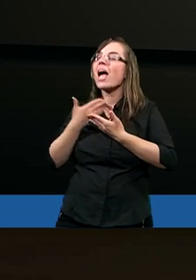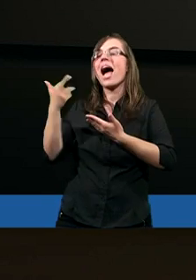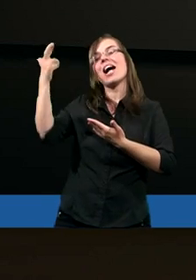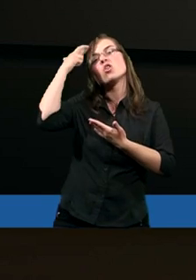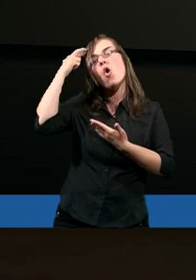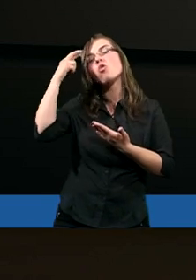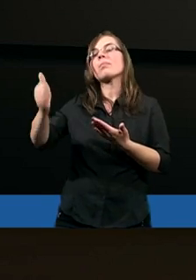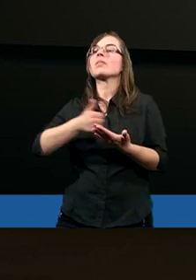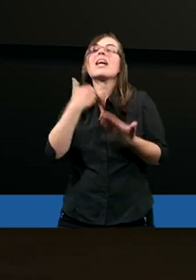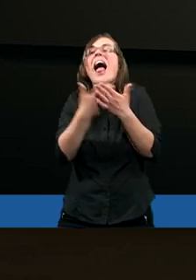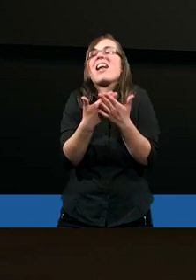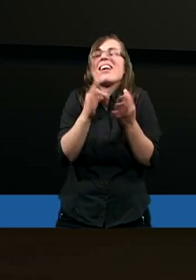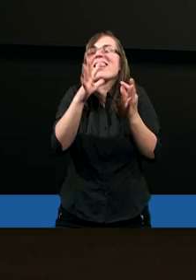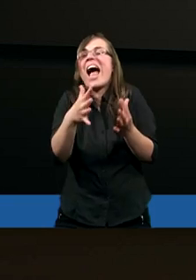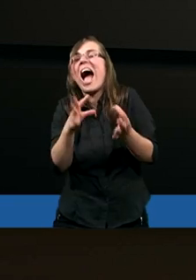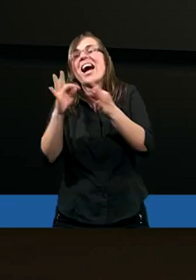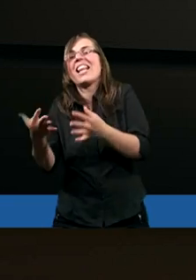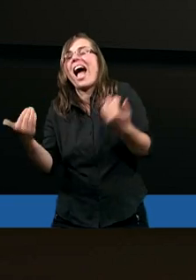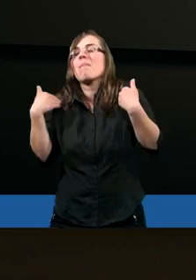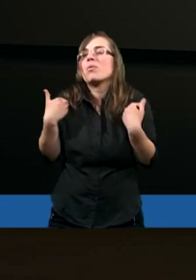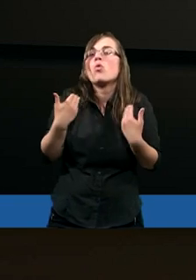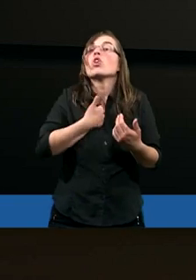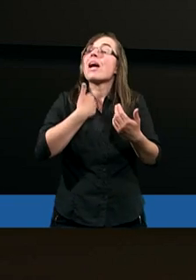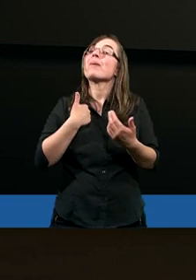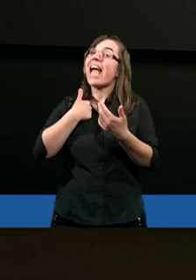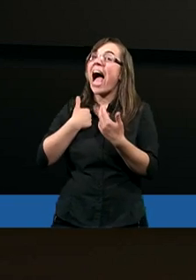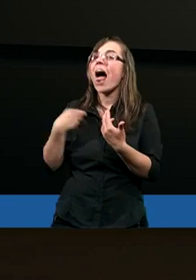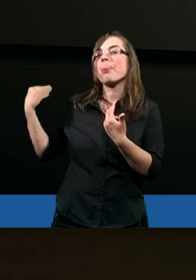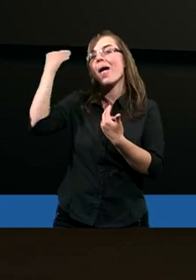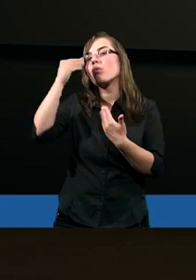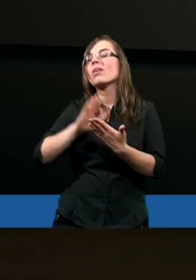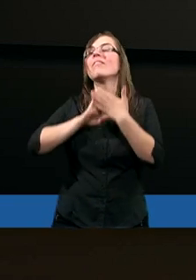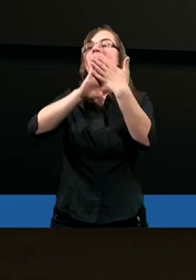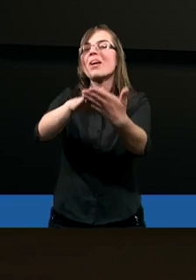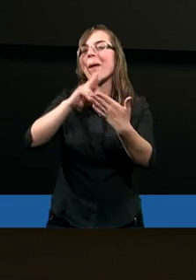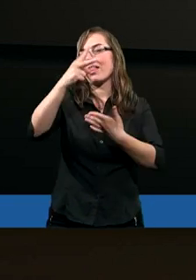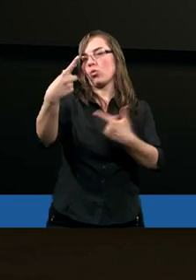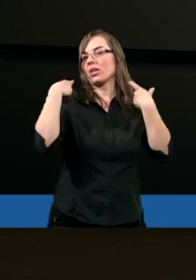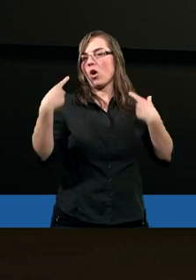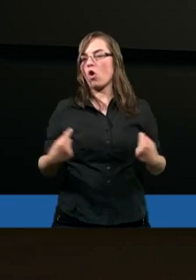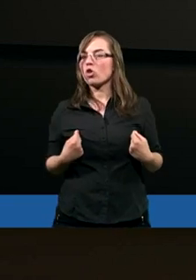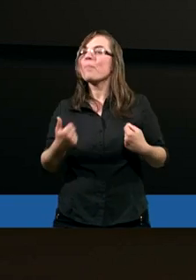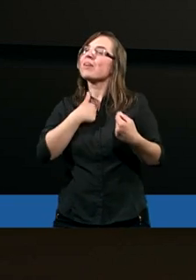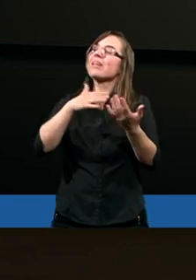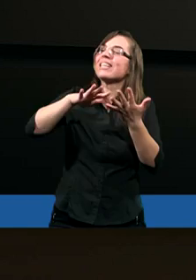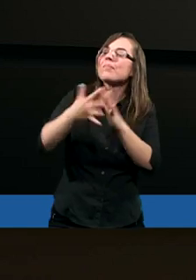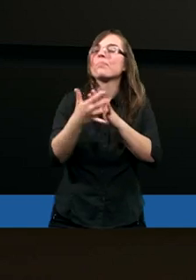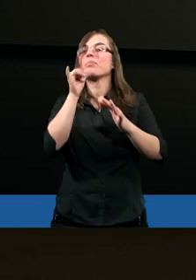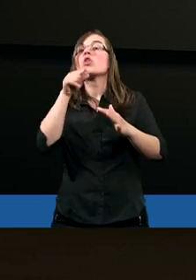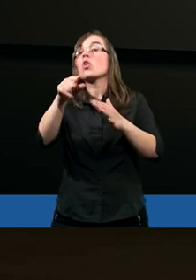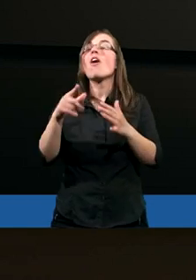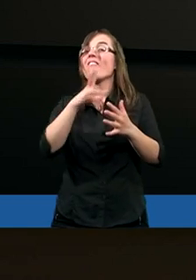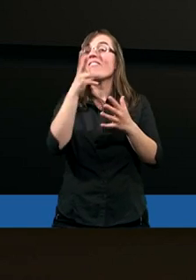dlaczego tak się stało, żeby pomógł ci wybaczyć i żeby rozwiązał tą sytuację. I to jest chyba ta